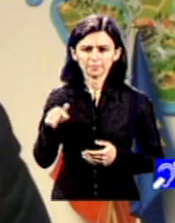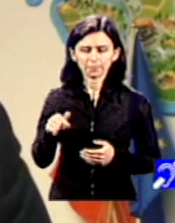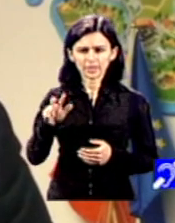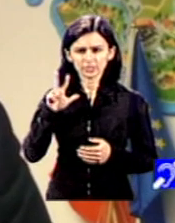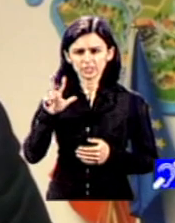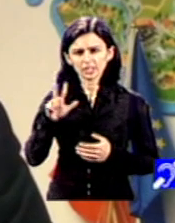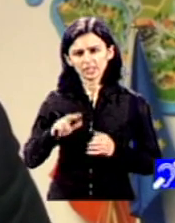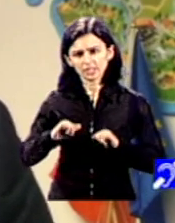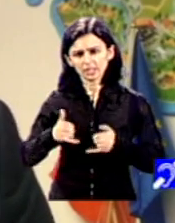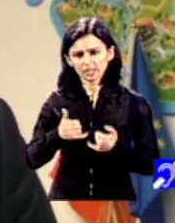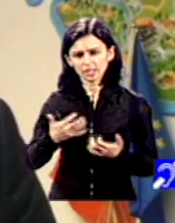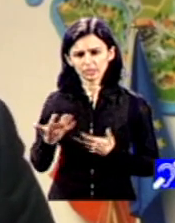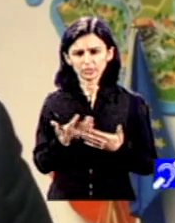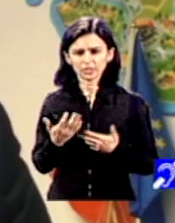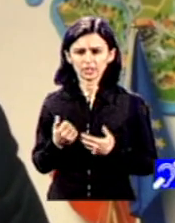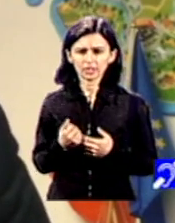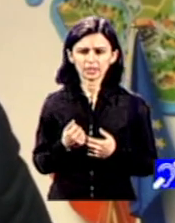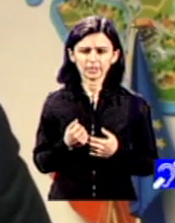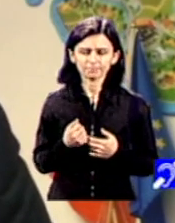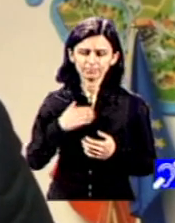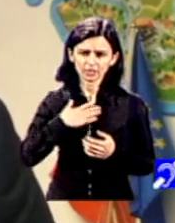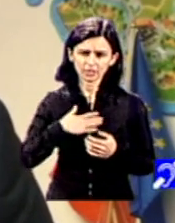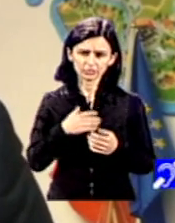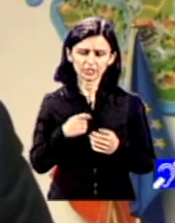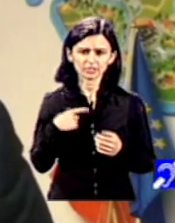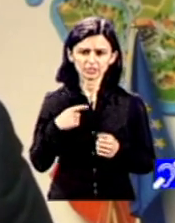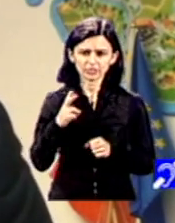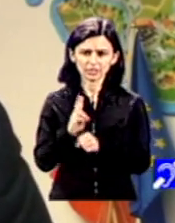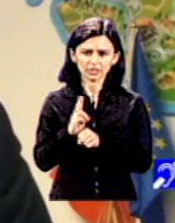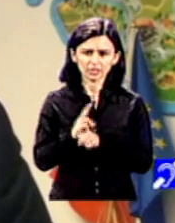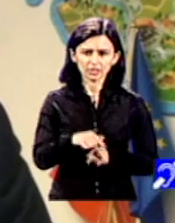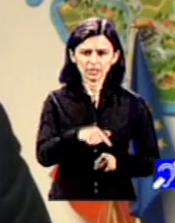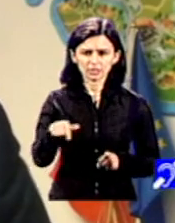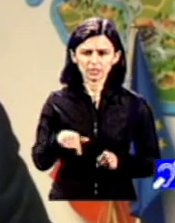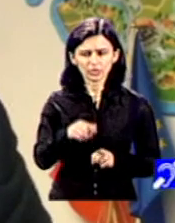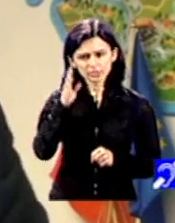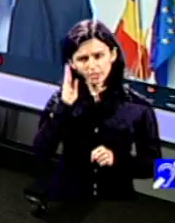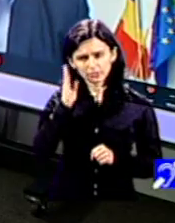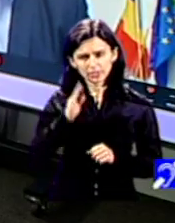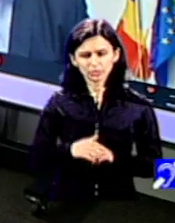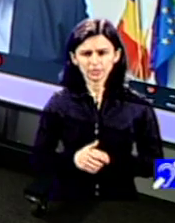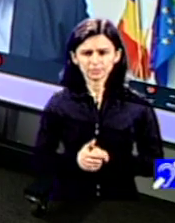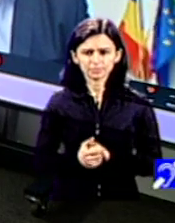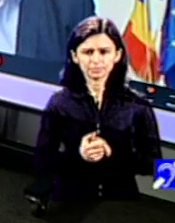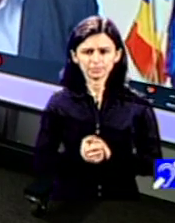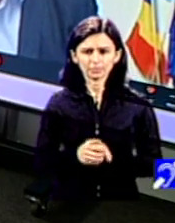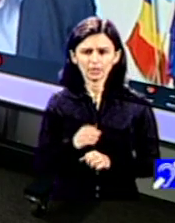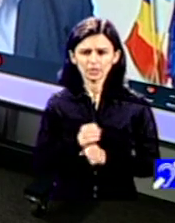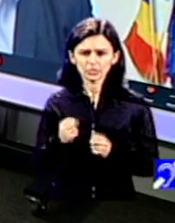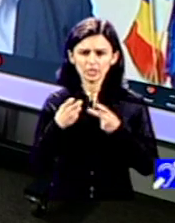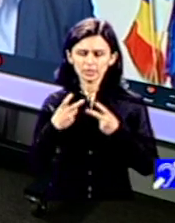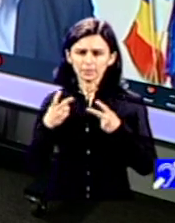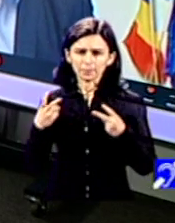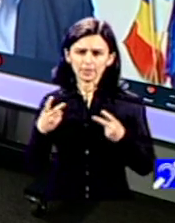care vi le-am dat și care cumva aș dori tare mult să fie în atenția noastră în viitor. Legat și foarte important acest aspect,